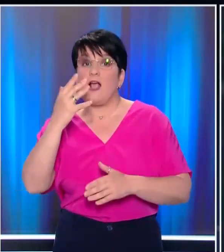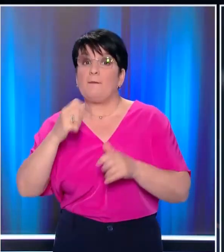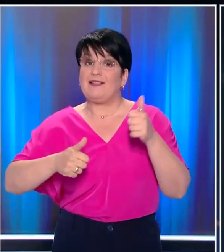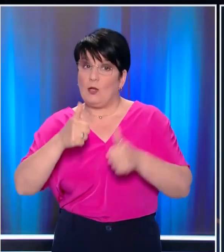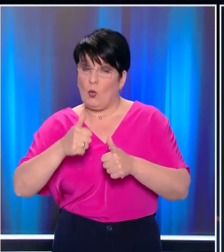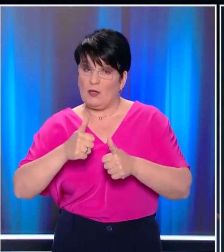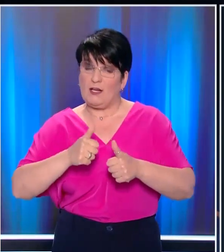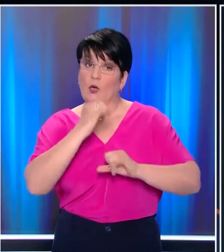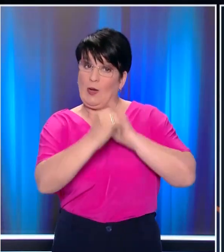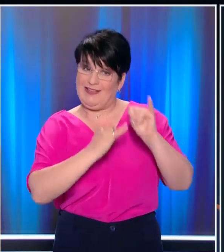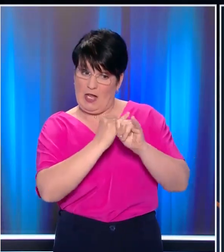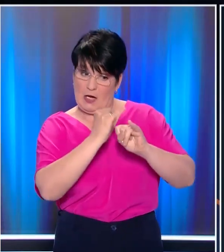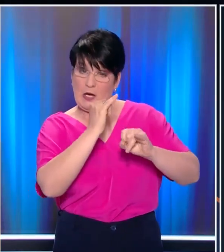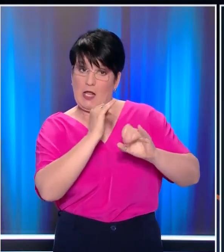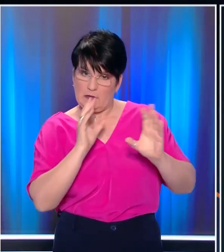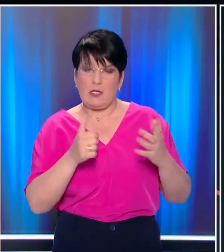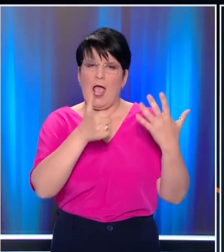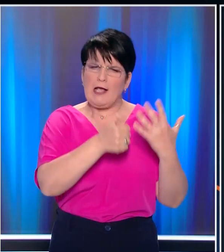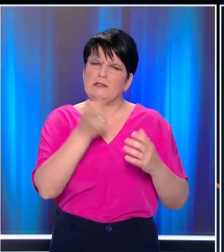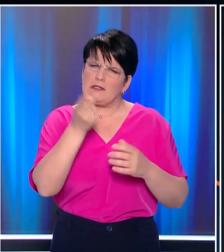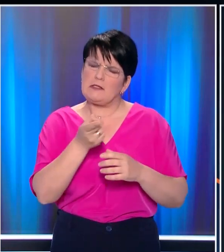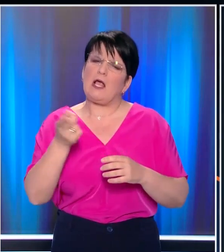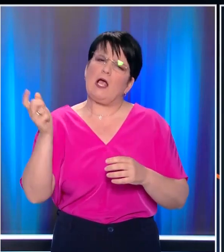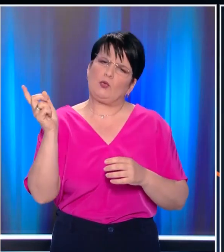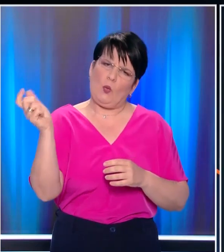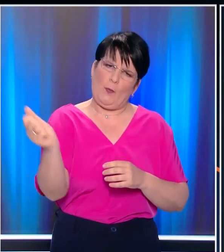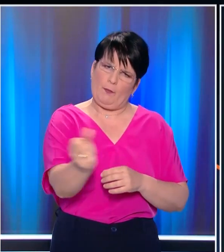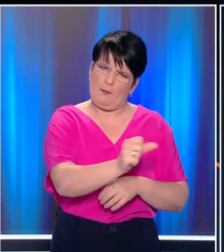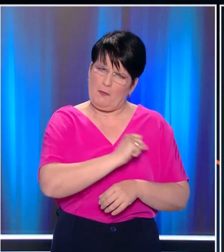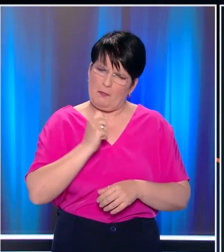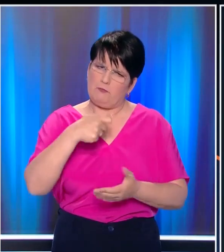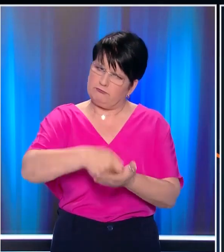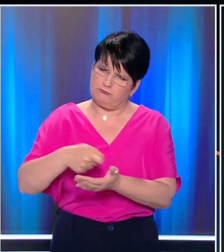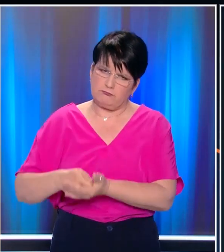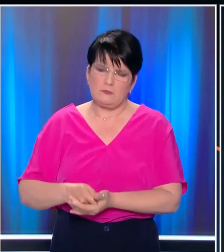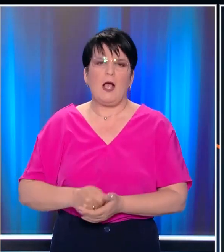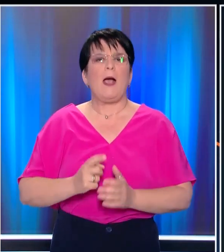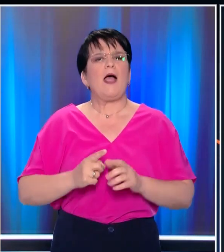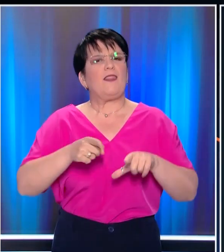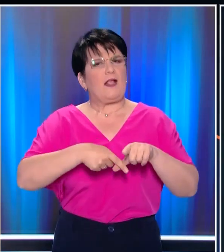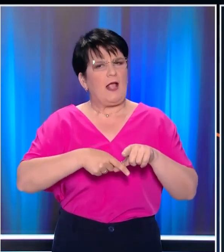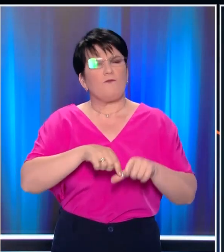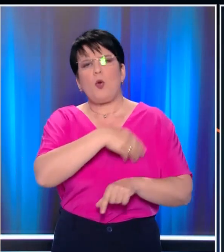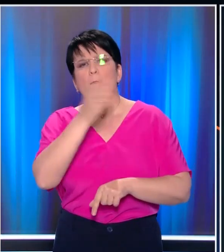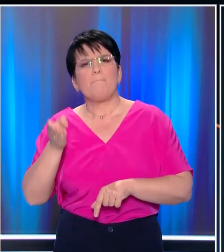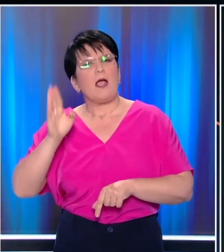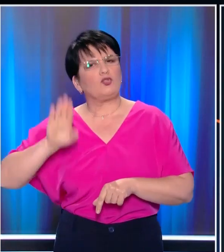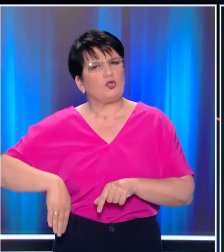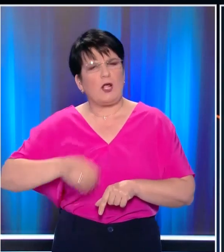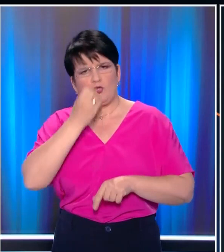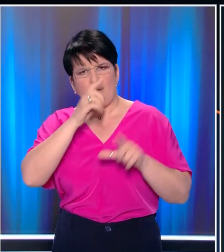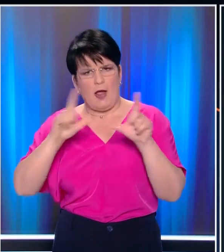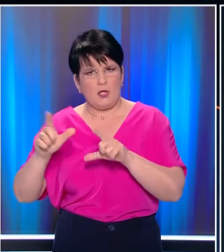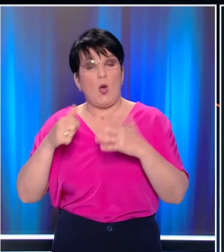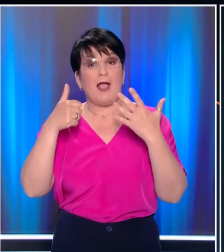Οι δικαιούχοι θα μπορούν να λάβουν την επιστροφή του 60% του αυξημένου κόστους ρεύματος που έχουν χρεωθεί από 1 Δεκεμβρίου έως 31 Μαΐου του 2022 και μέχρι το